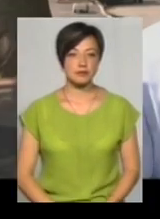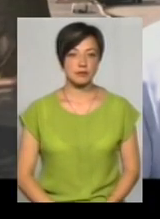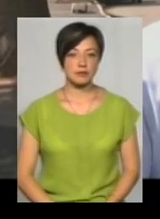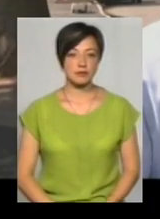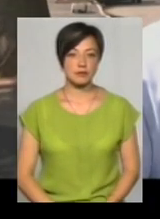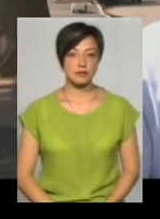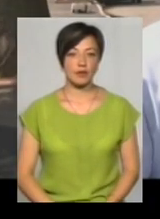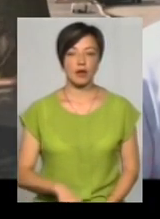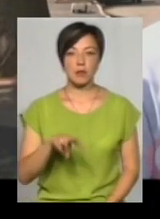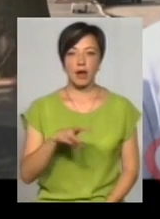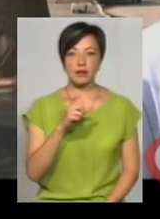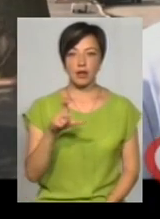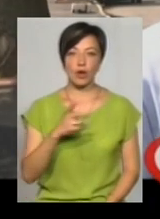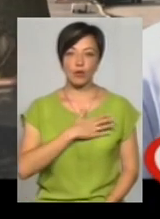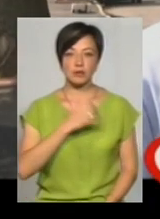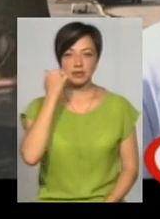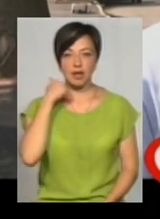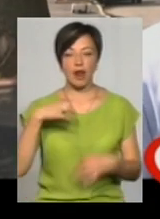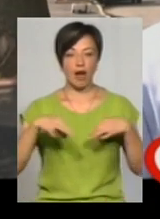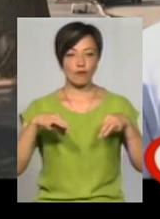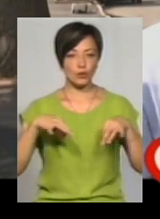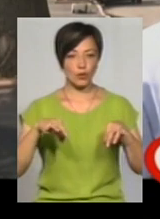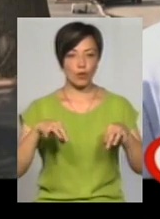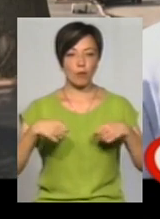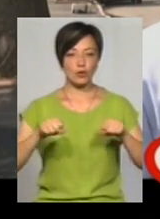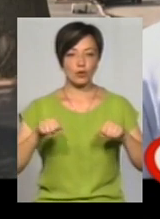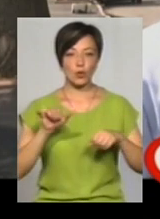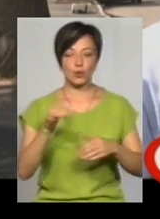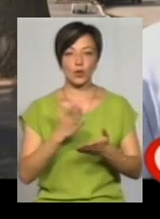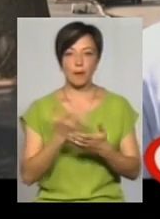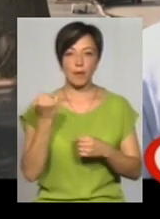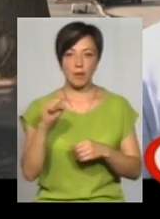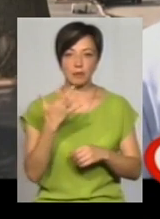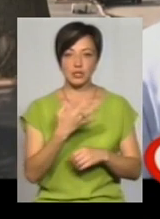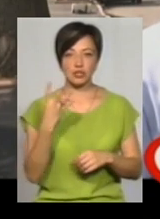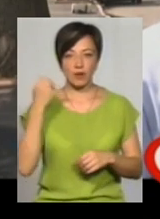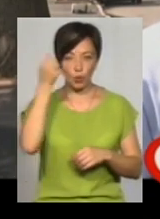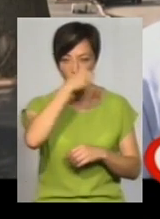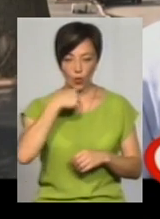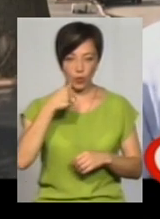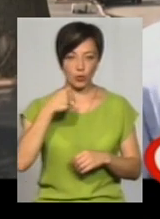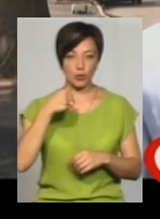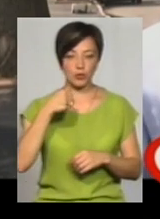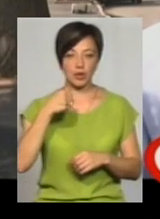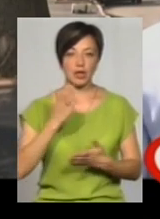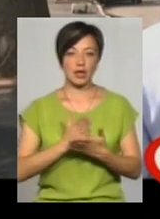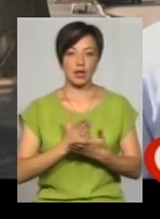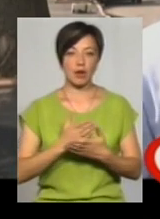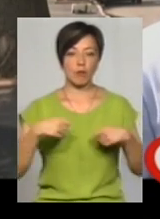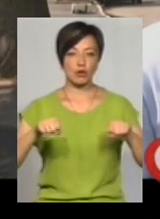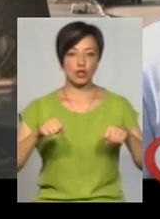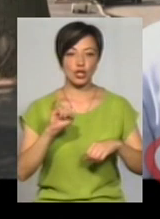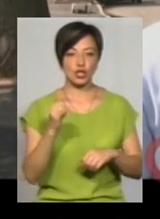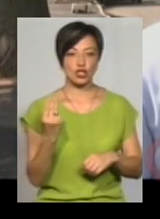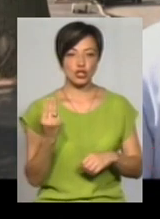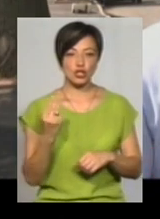Михайло Євставич любить, наприклад, старі авто, старі мотоцикли. У нього є «Побєда» 54-го року, є мотоцикл